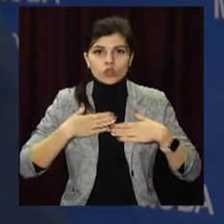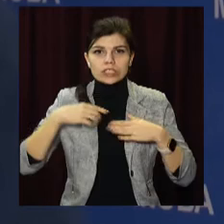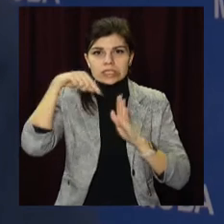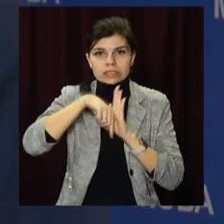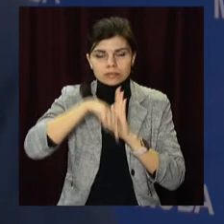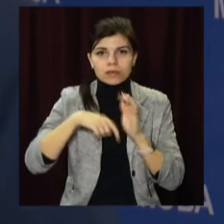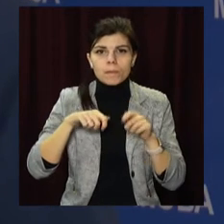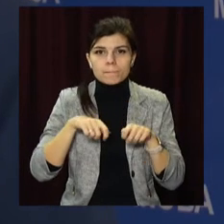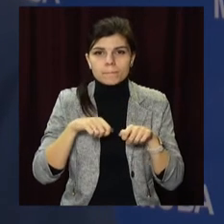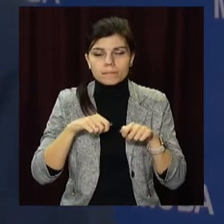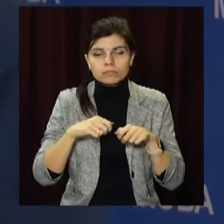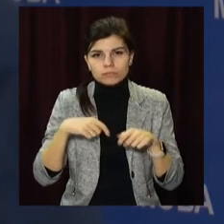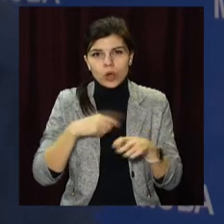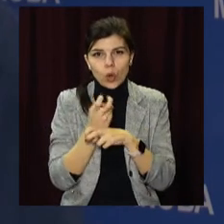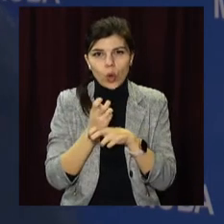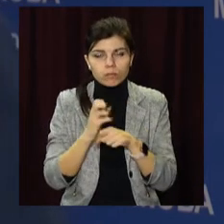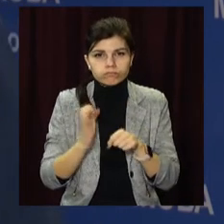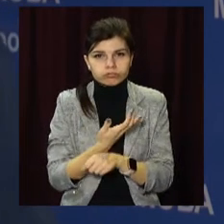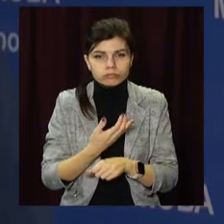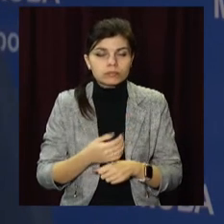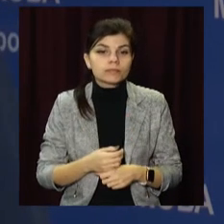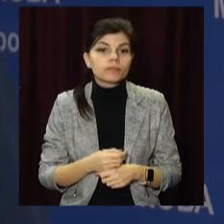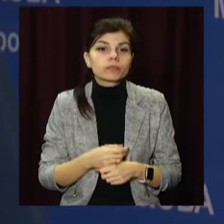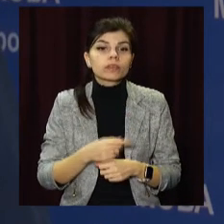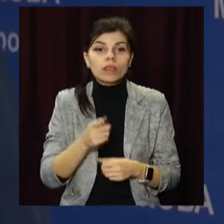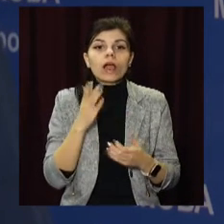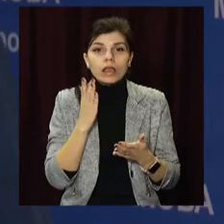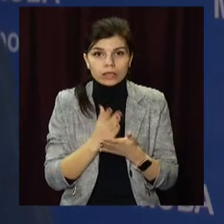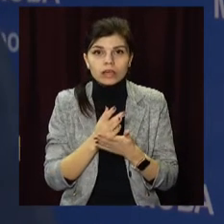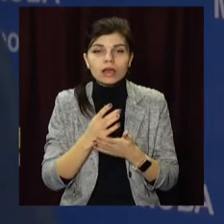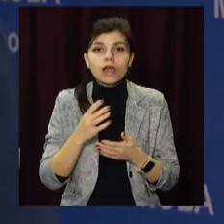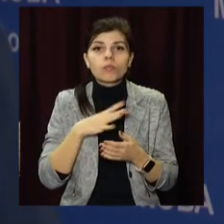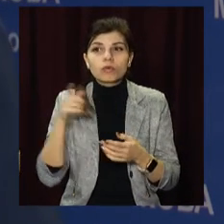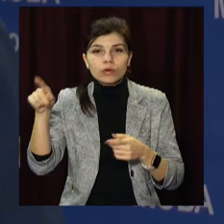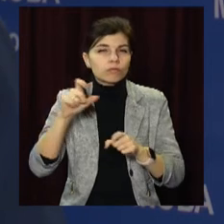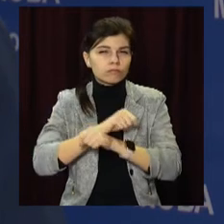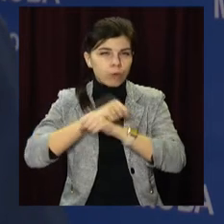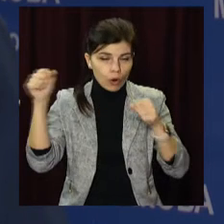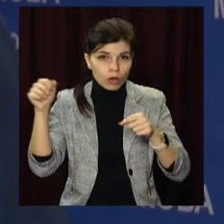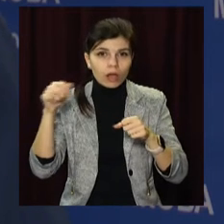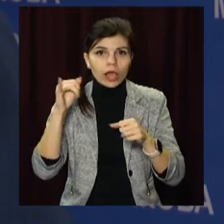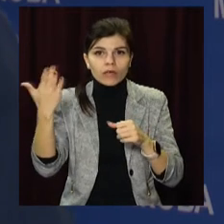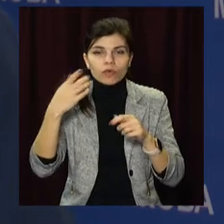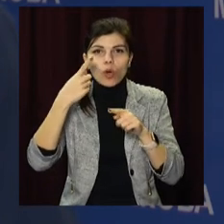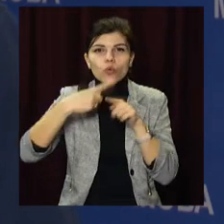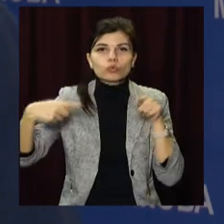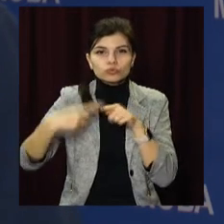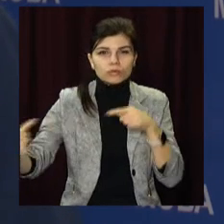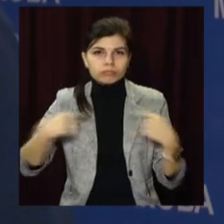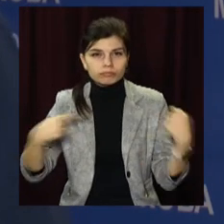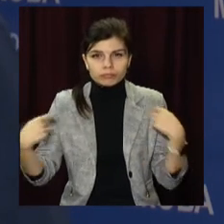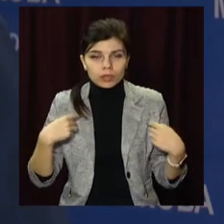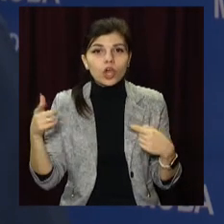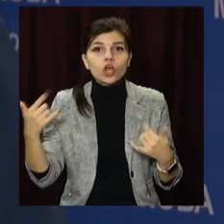від ламки, але він залишається в дуже тяжкому стані. На апараті ШВЛ переливаємо кров, ми постерігаємо за